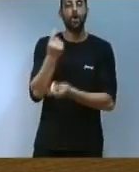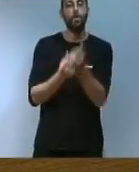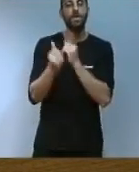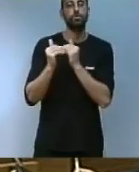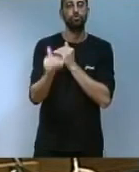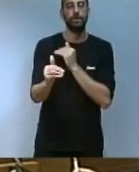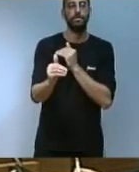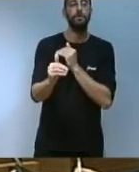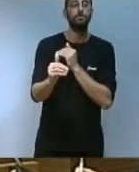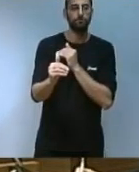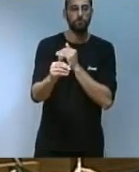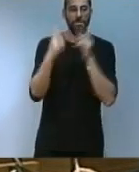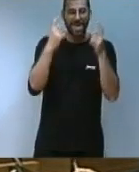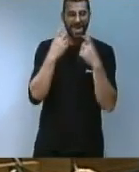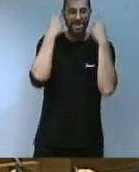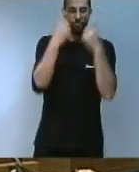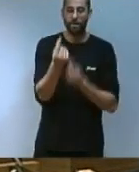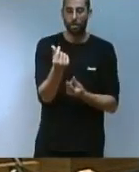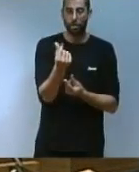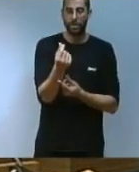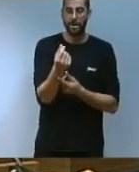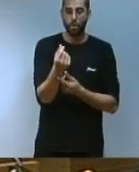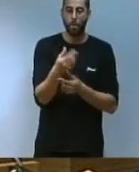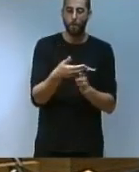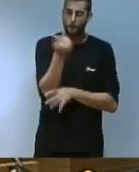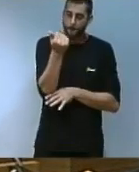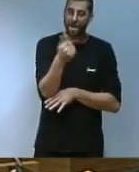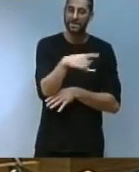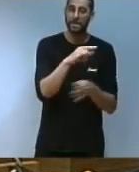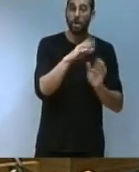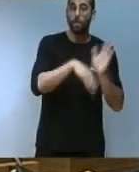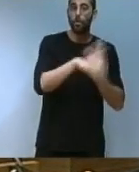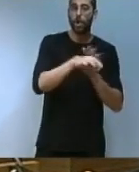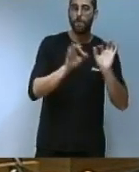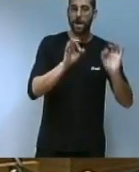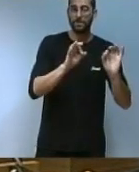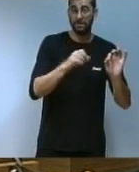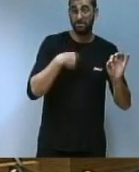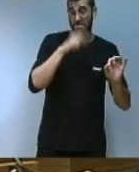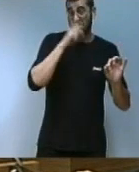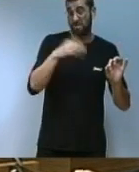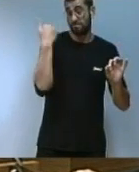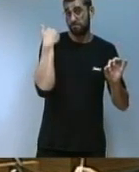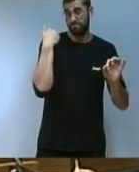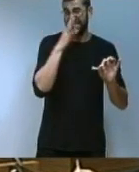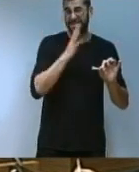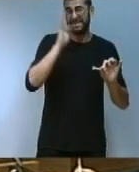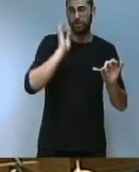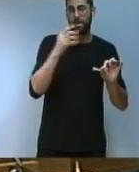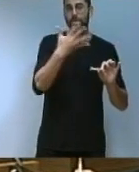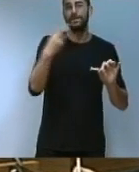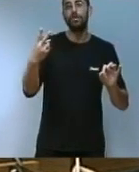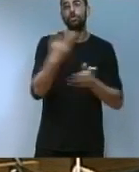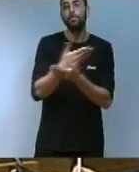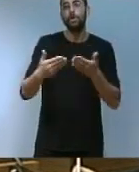anem a incrementar l'esforç pressupostari per als programes d'ajudes que en la passada legislatura ascendiren a vora 52 milions d'euros amb una